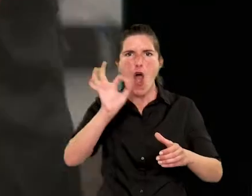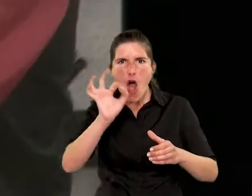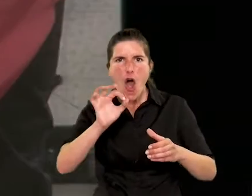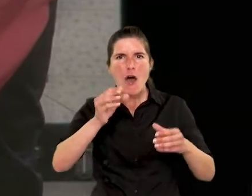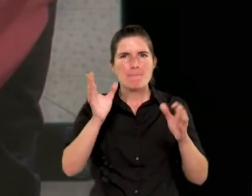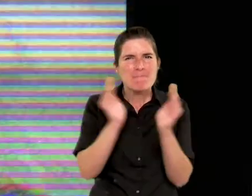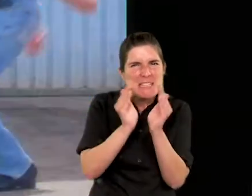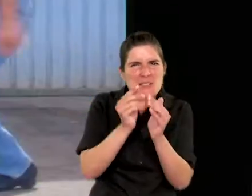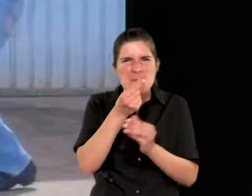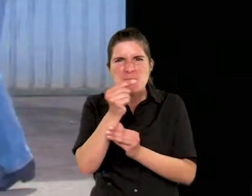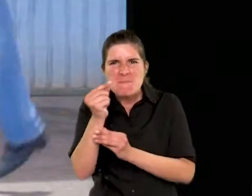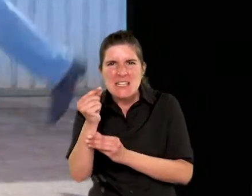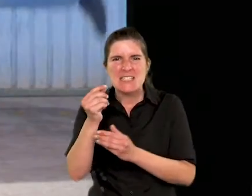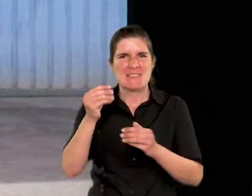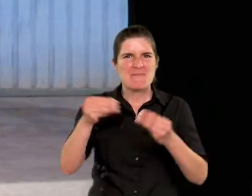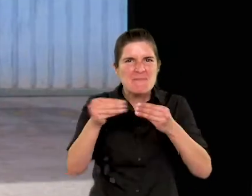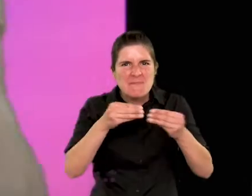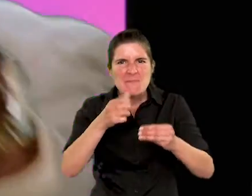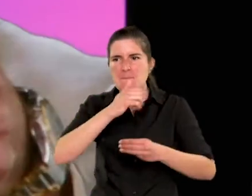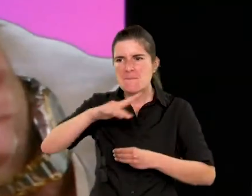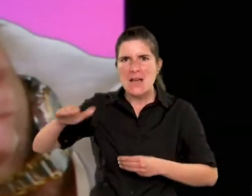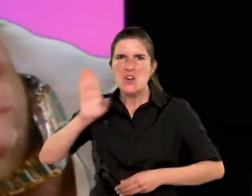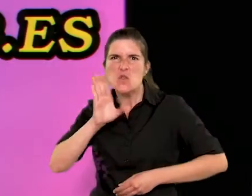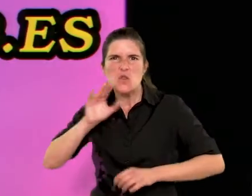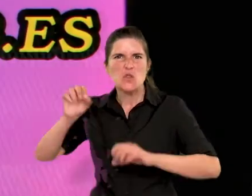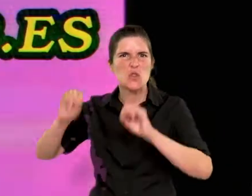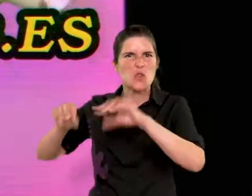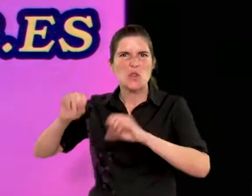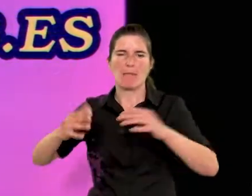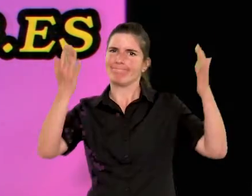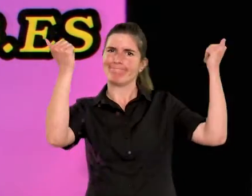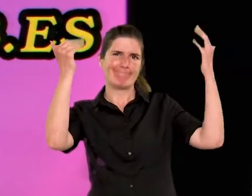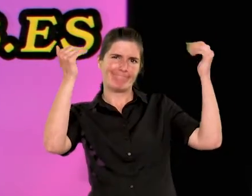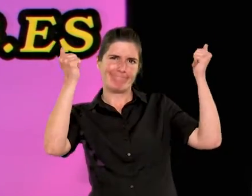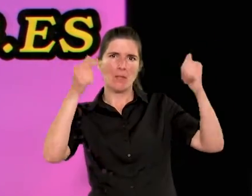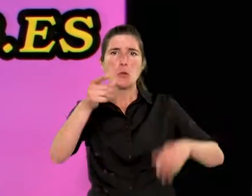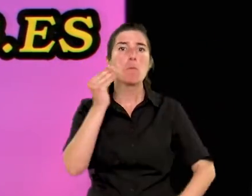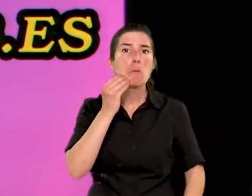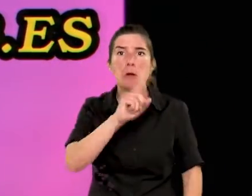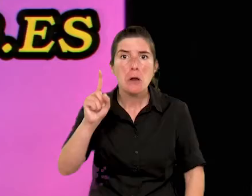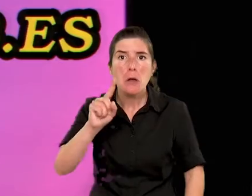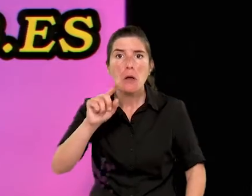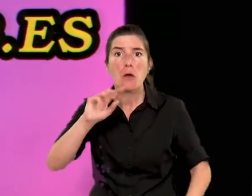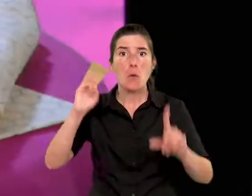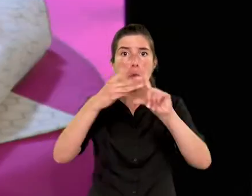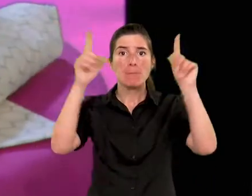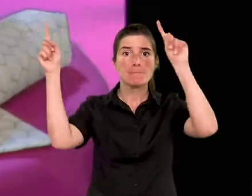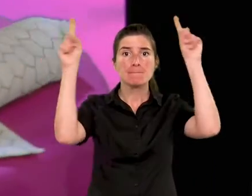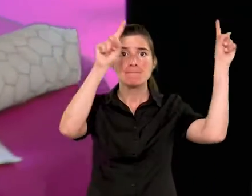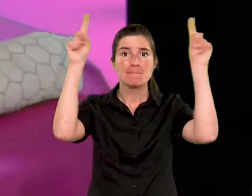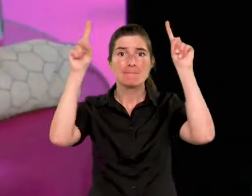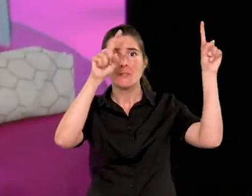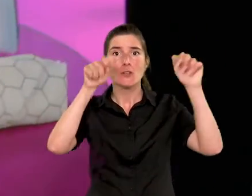que contaminen la mà Arriba d'herxi! No vadis! Entra al web que apareix en pantalla i descobreix les alternatives